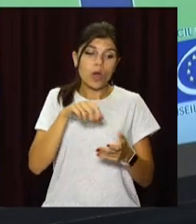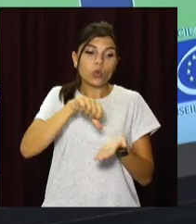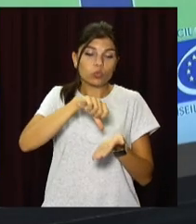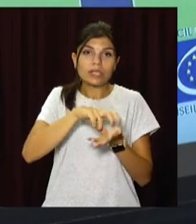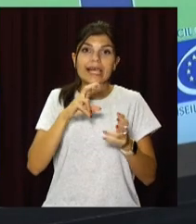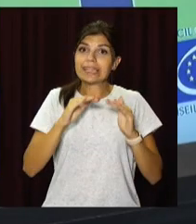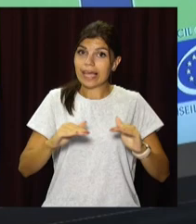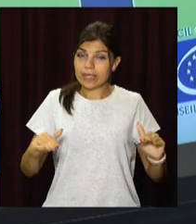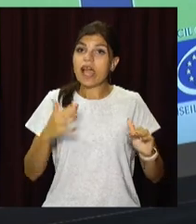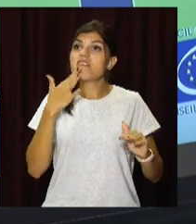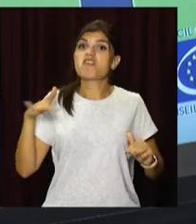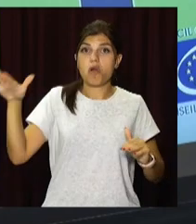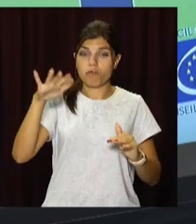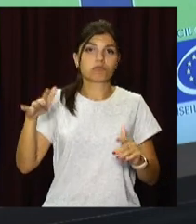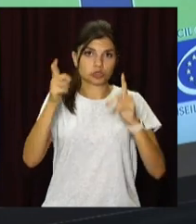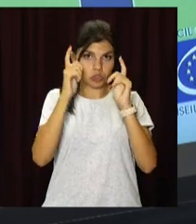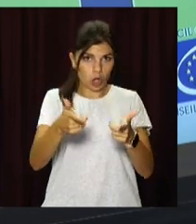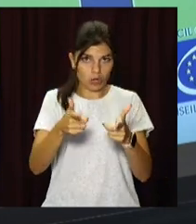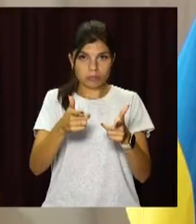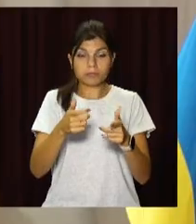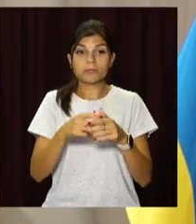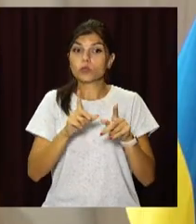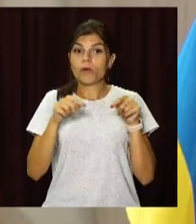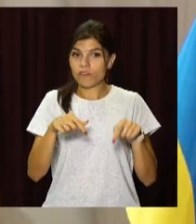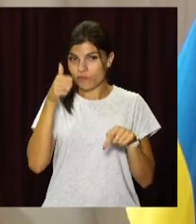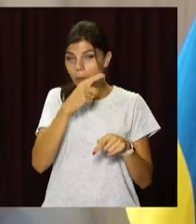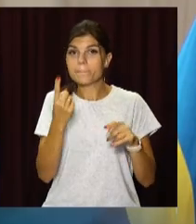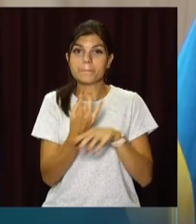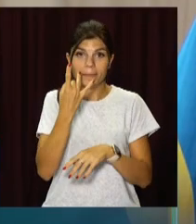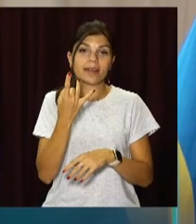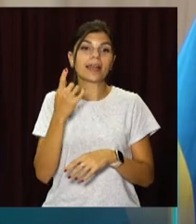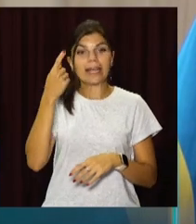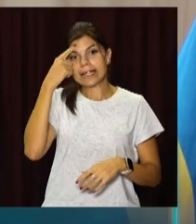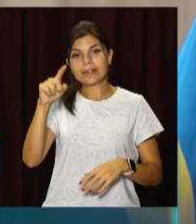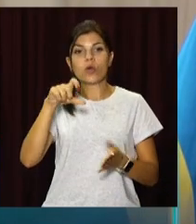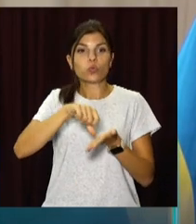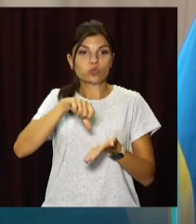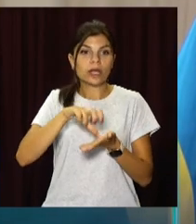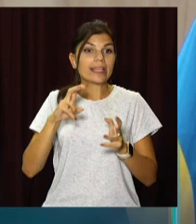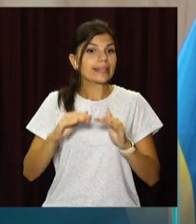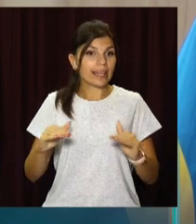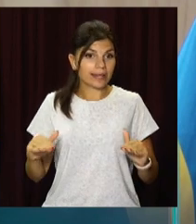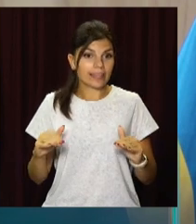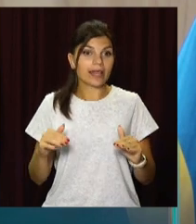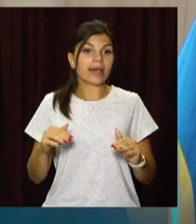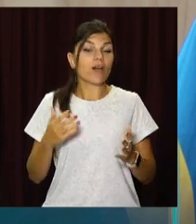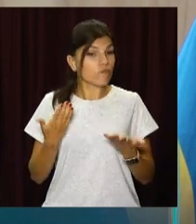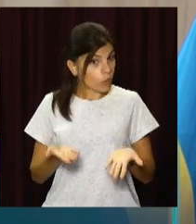участі діти». Європейці не відмовили. В цьому годі ми вперше запустили проєкт «Бюджет участі діти».